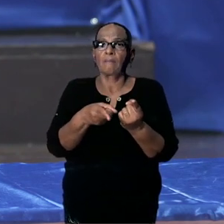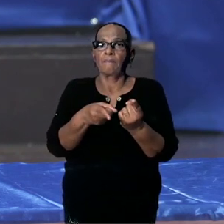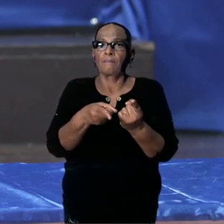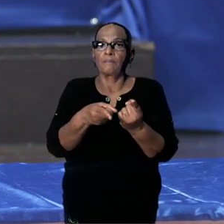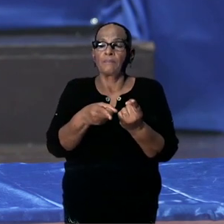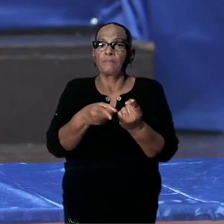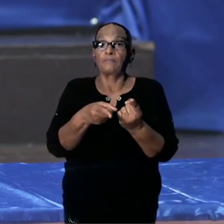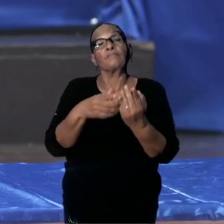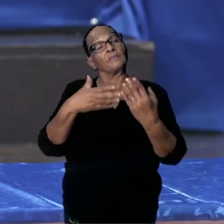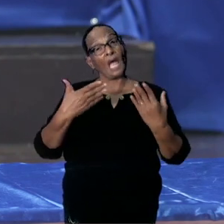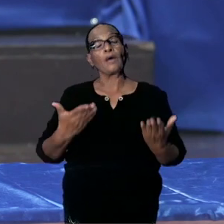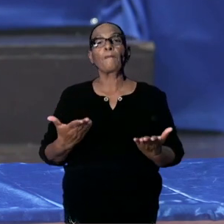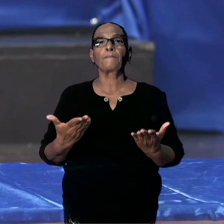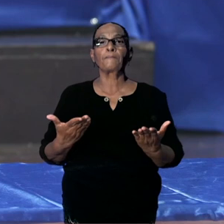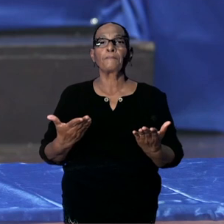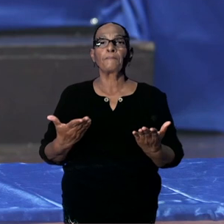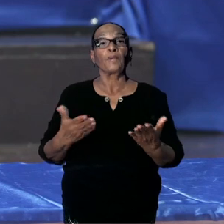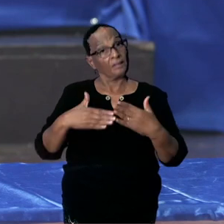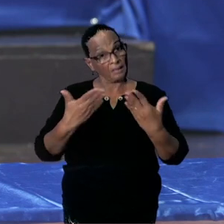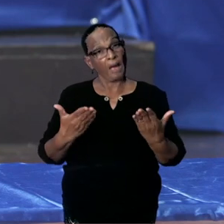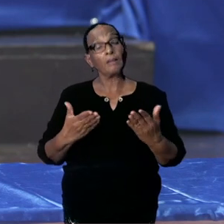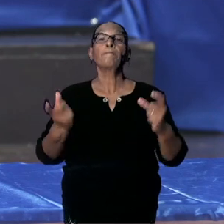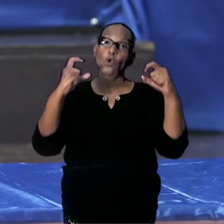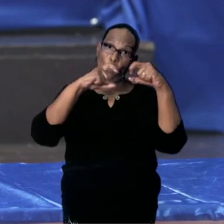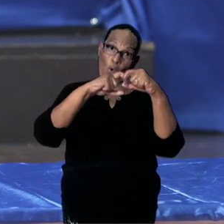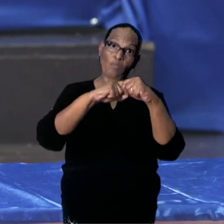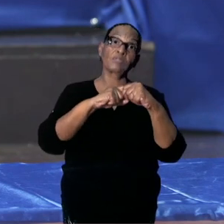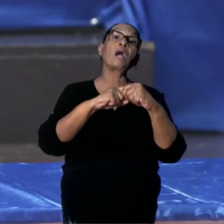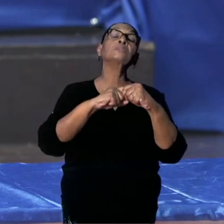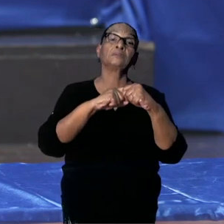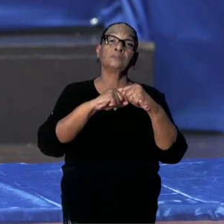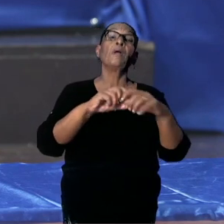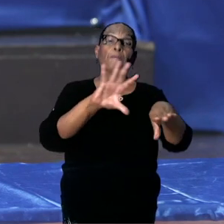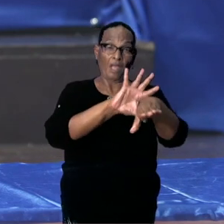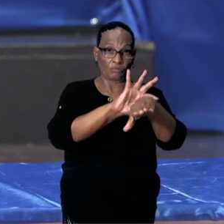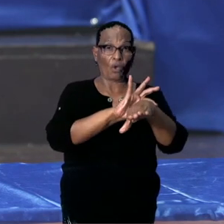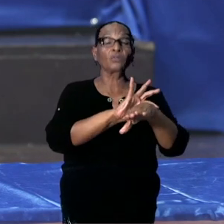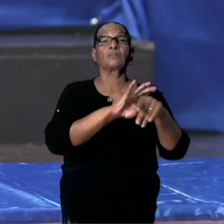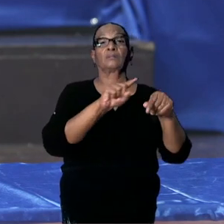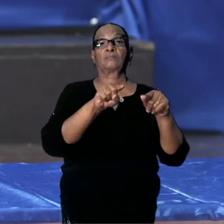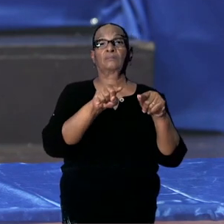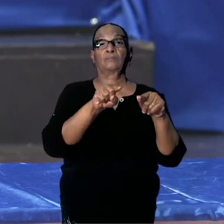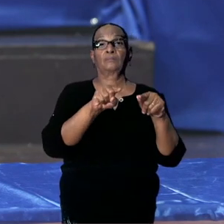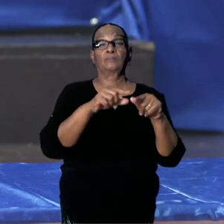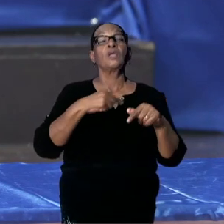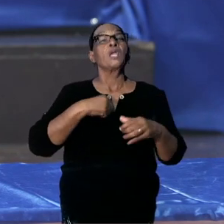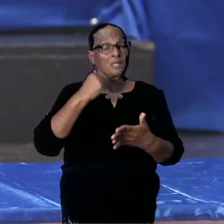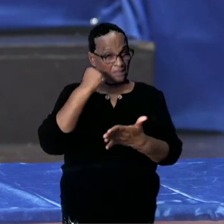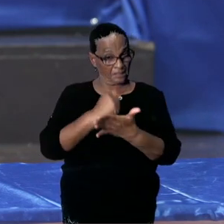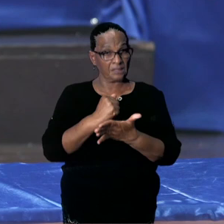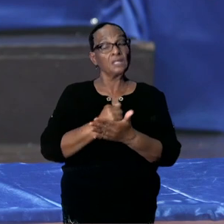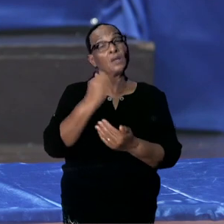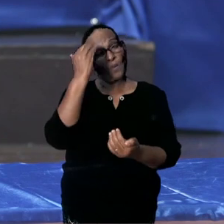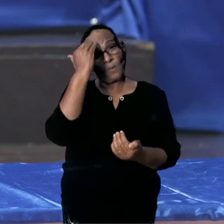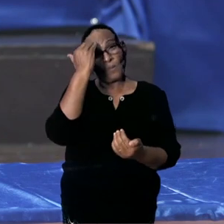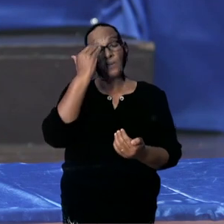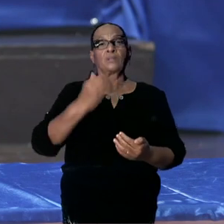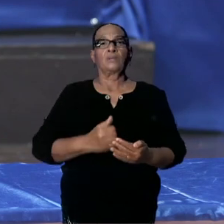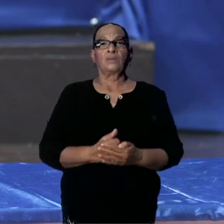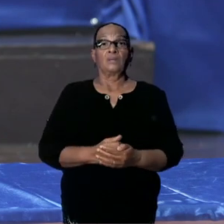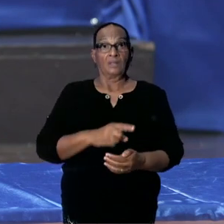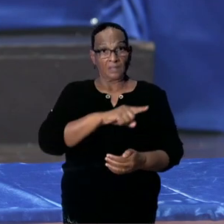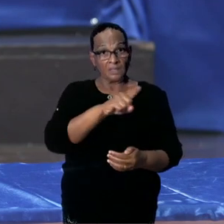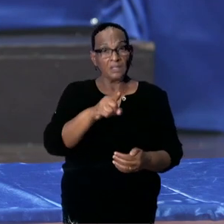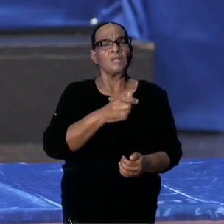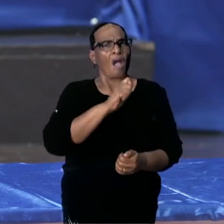Daarvoor moet u natuurlijk wel contact maken met uw huisarts en het bespreken. En ik weet zeker dat u